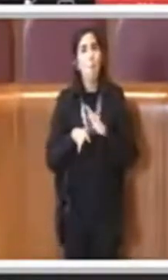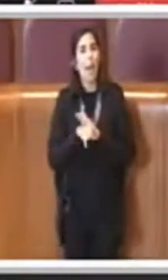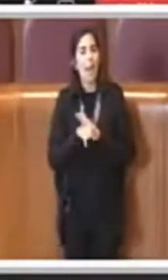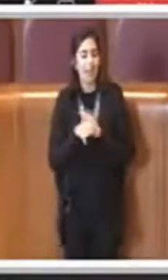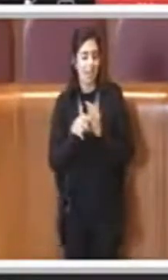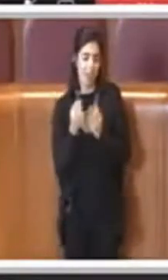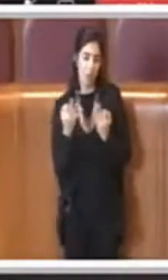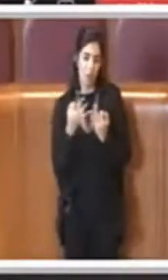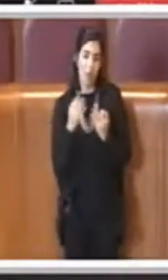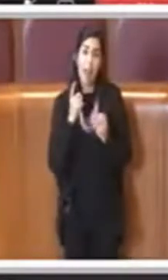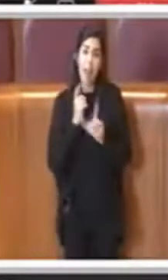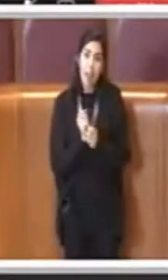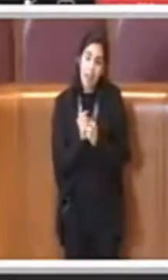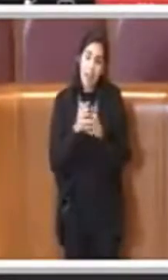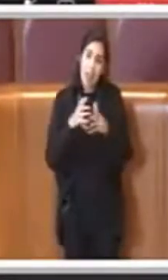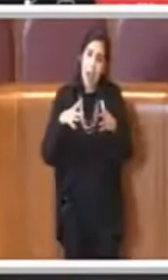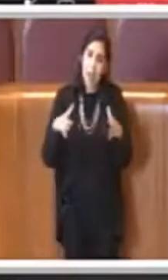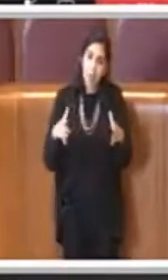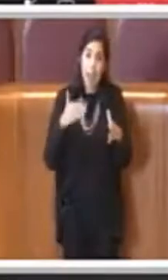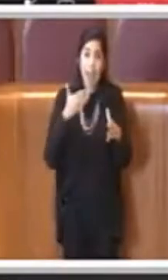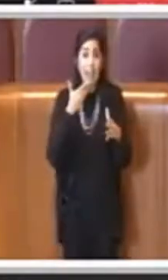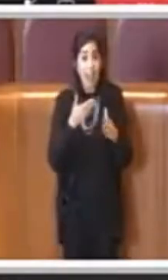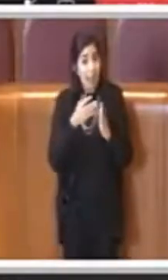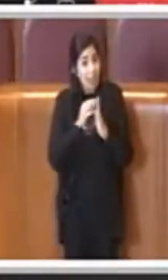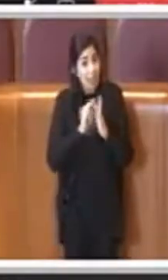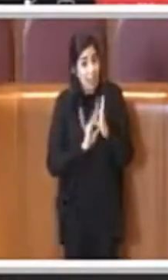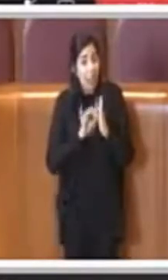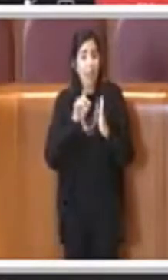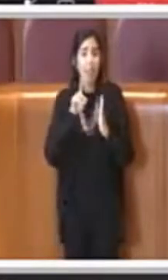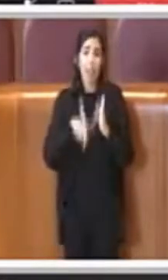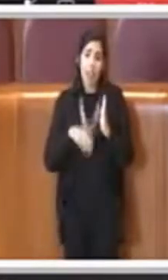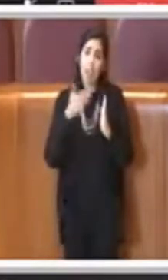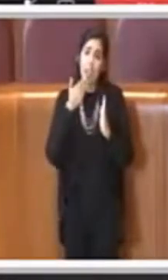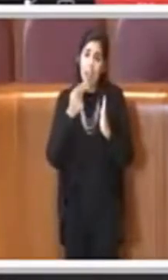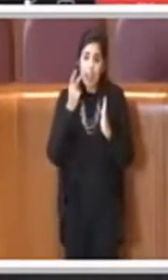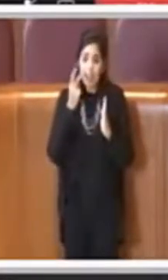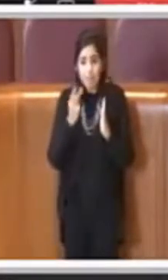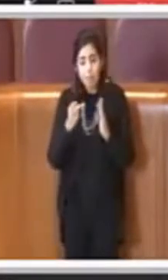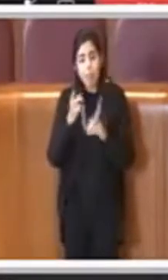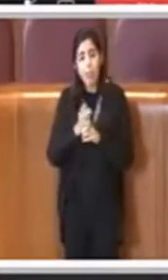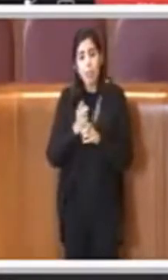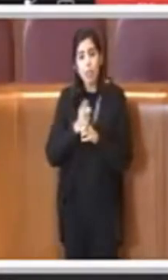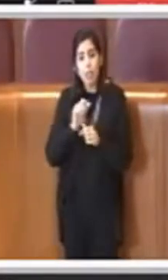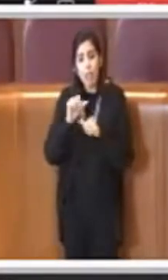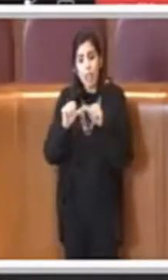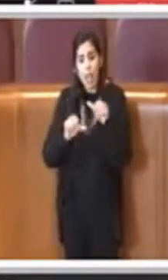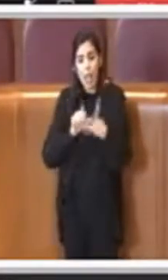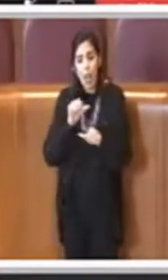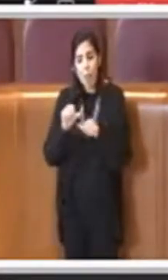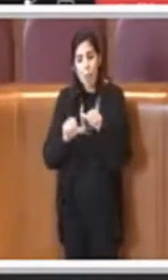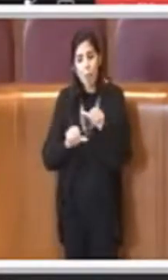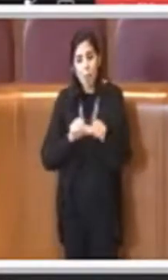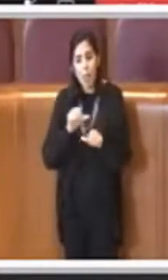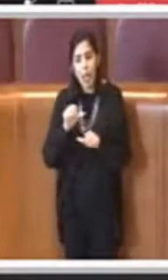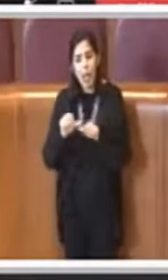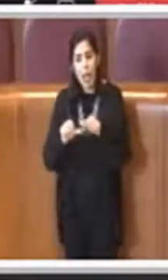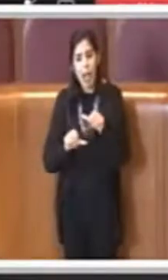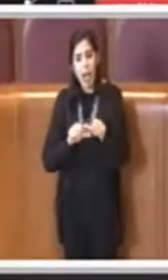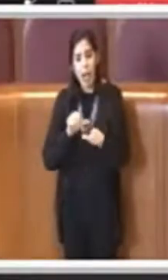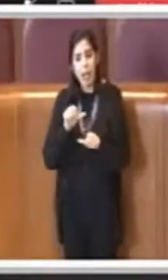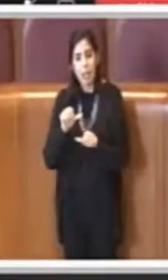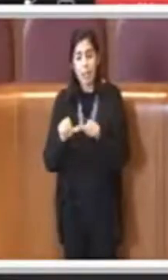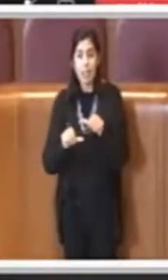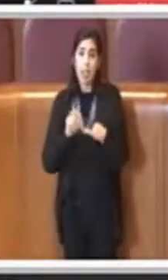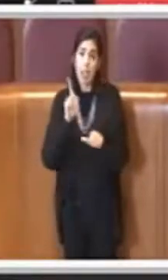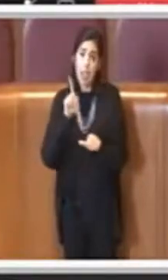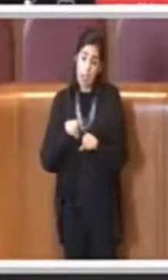ampliata, non solo con i dati, ma con le mutate esigenze che sono pervenute anche a causa